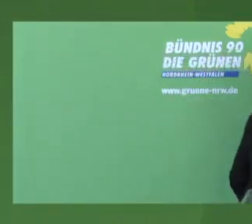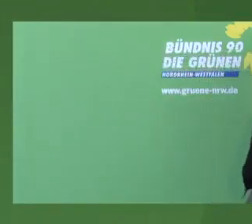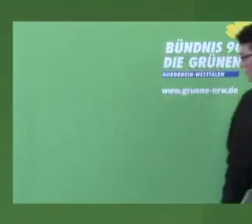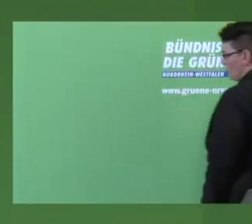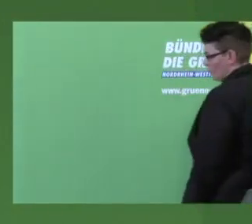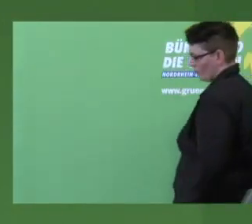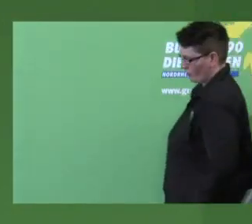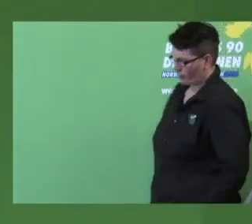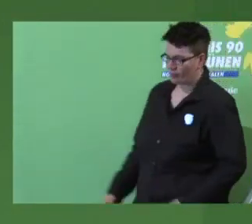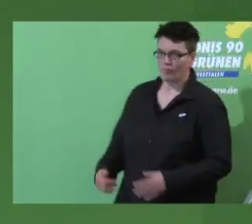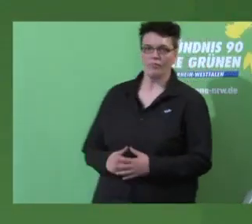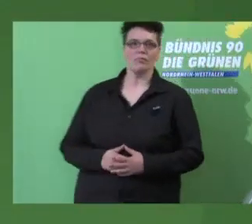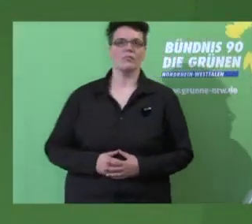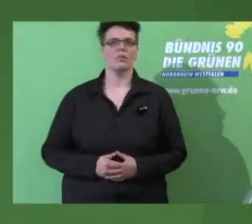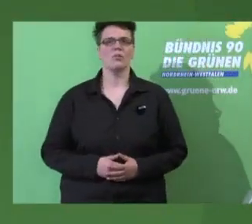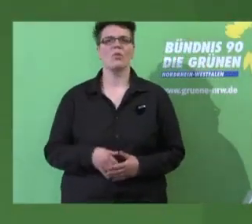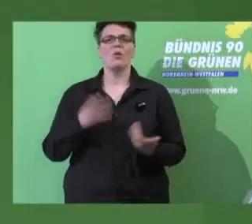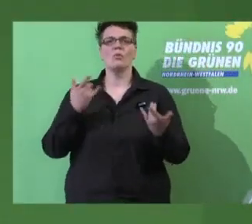Autobahnen schaffen.